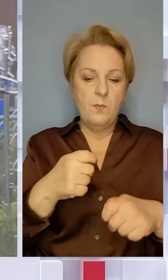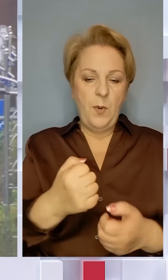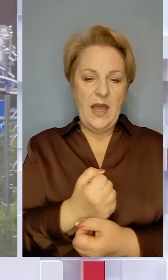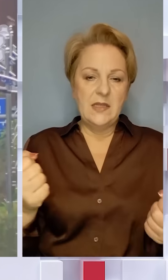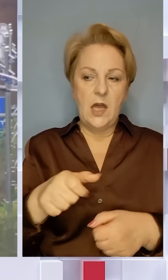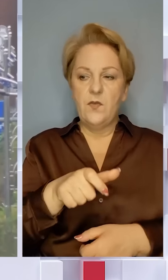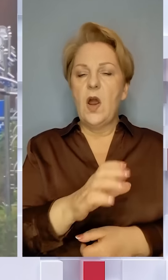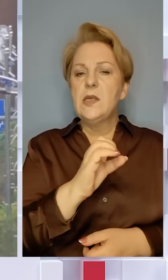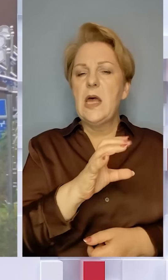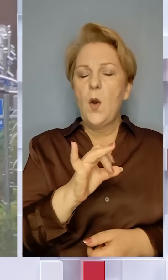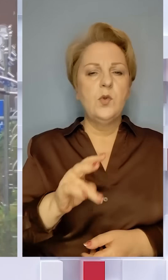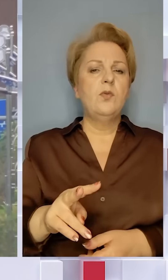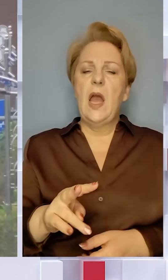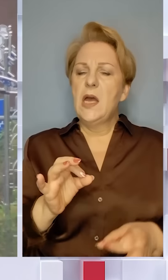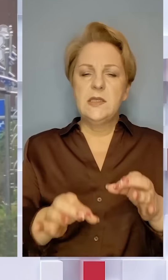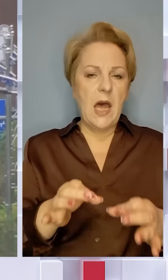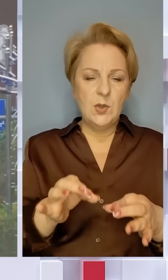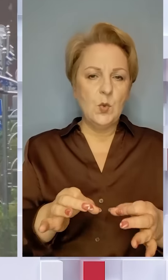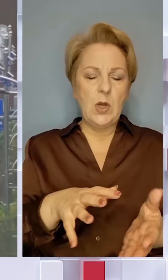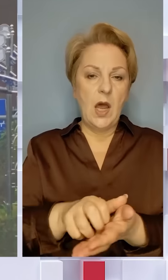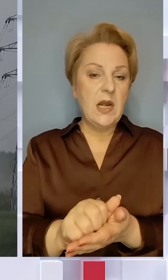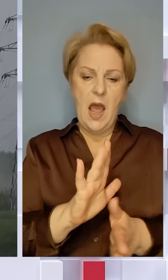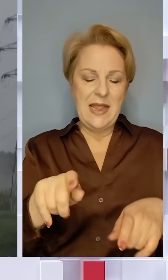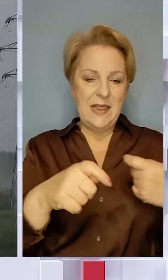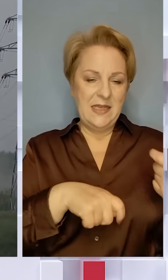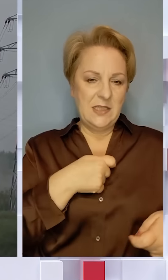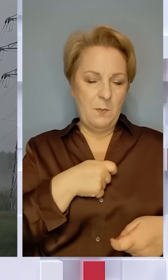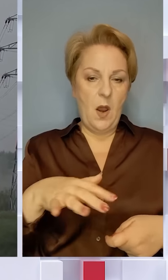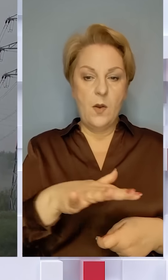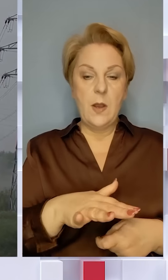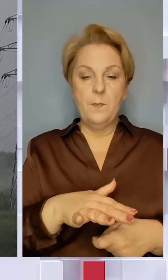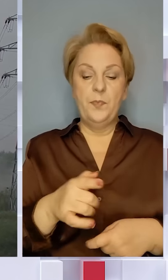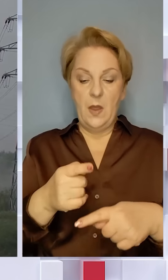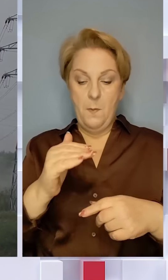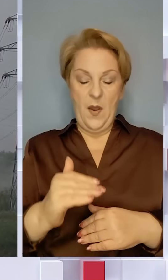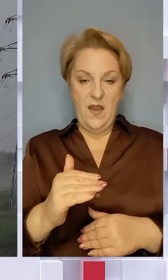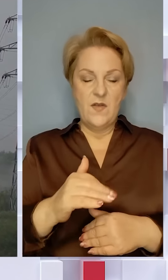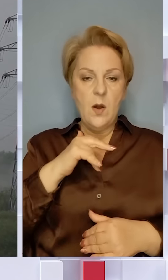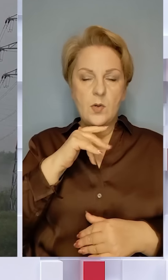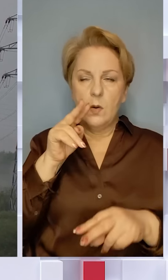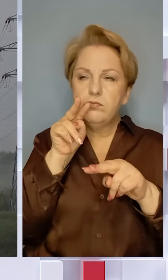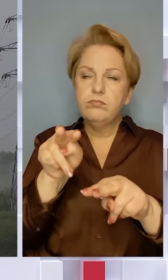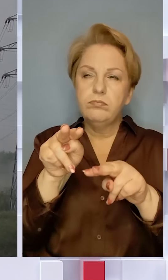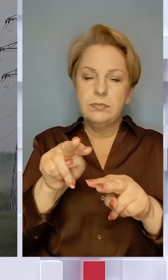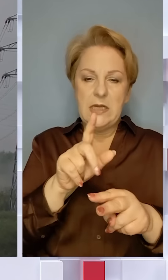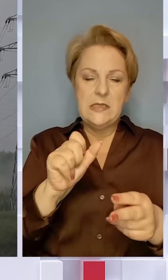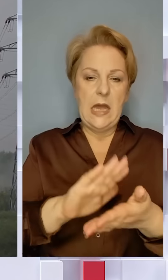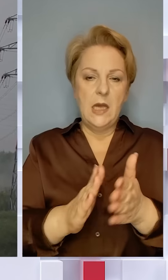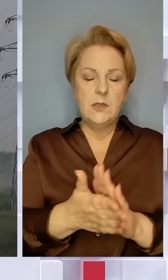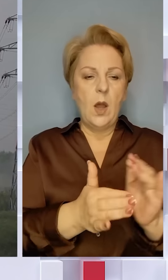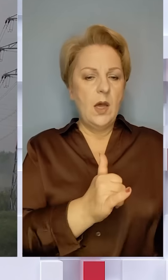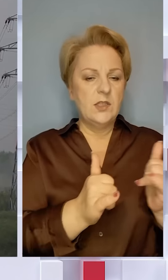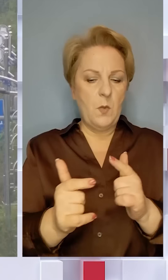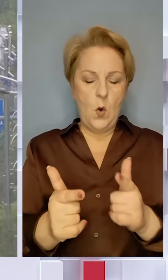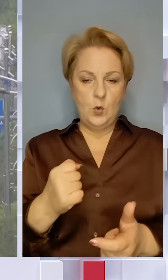руйнування, хоча воно і не завдало збитків його території. Південна Корея посилила спостереження за ситуацію та забезпечила готовність